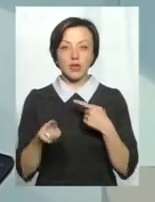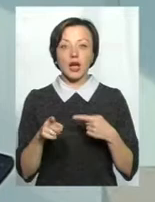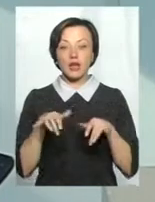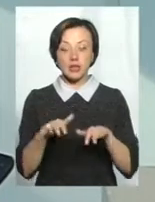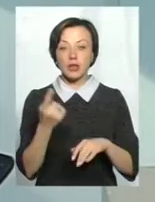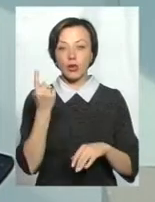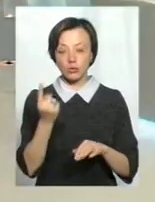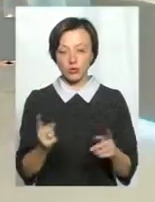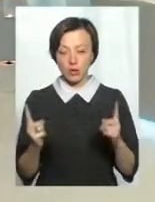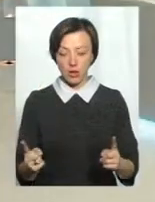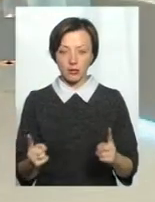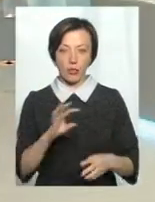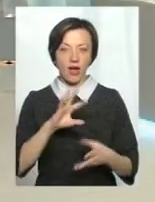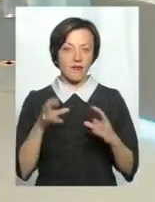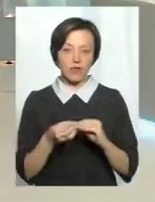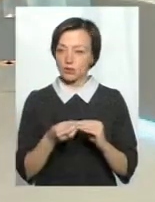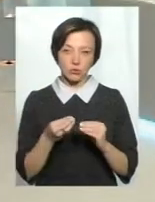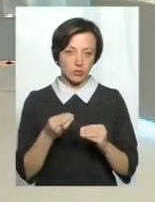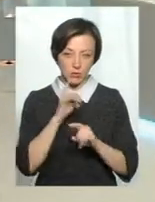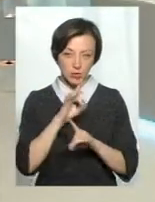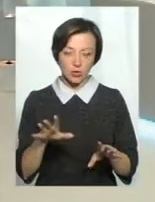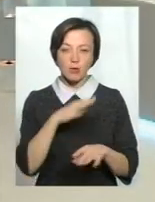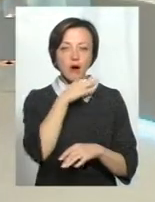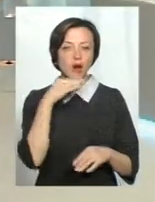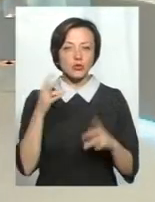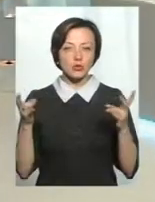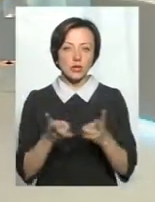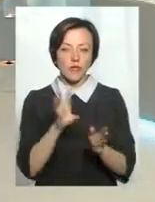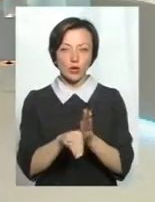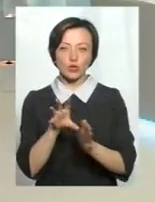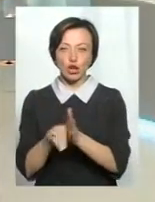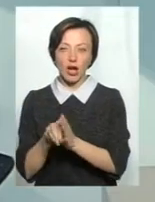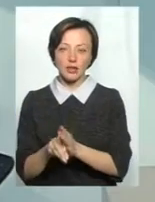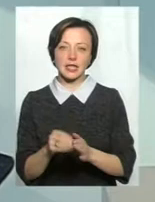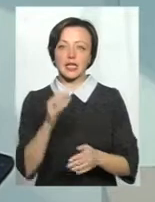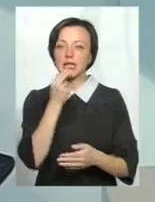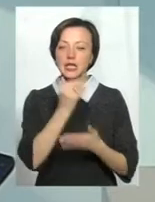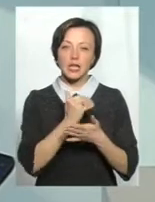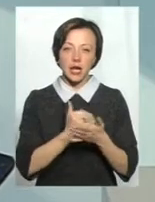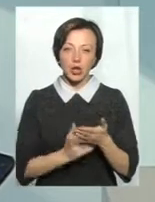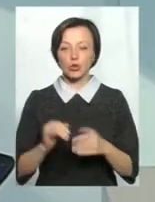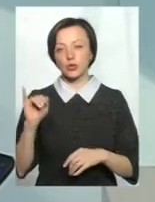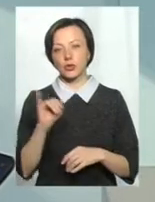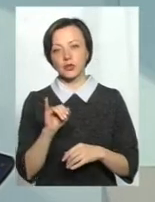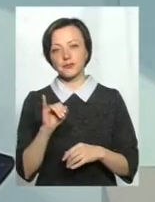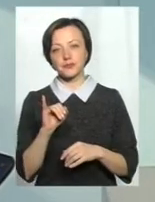на одну ланку ефекту не доб'єшся. Тут багато чого треба включати. І ту ж саму дієту, і